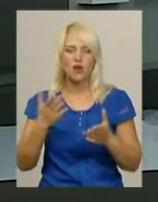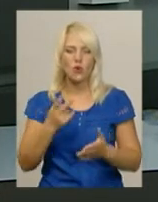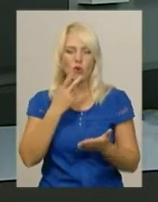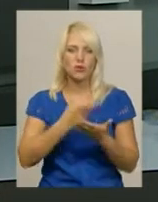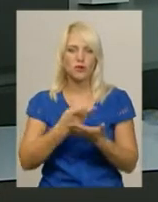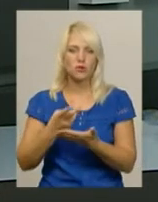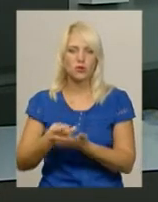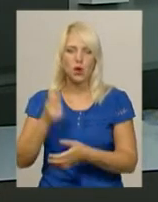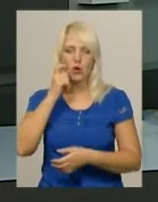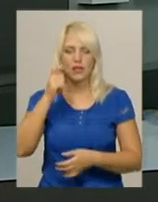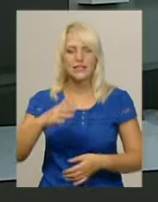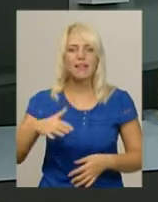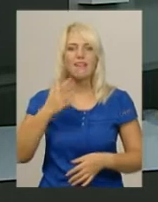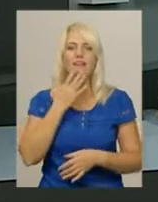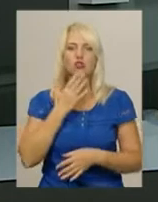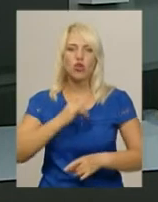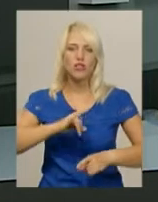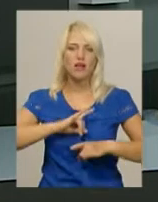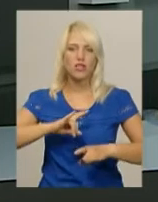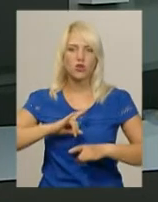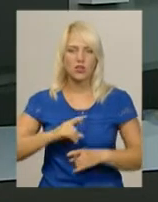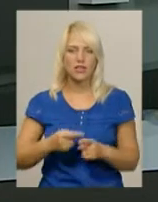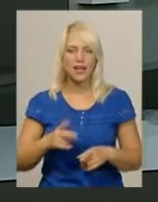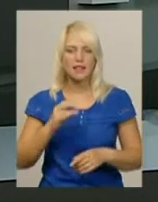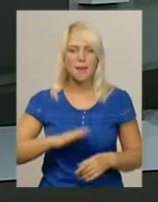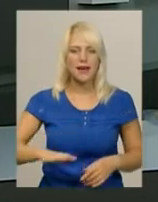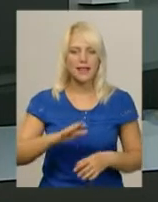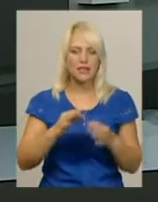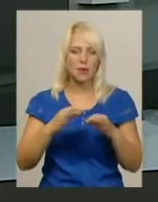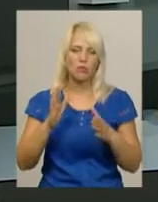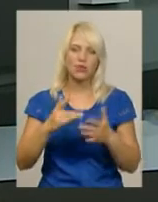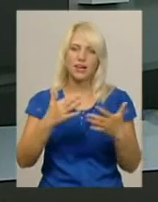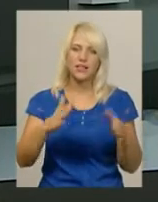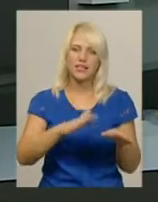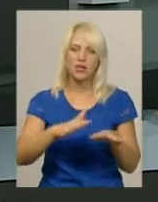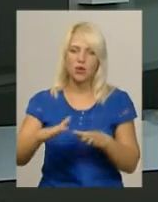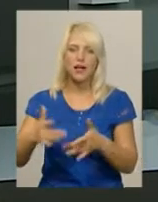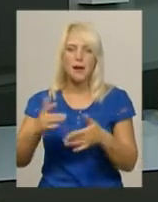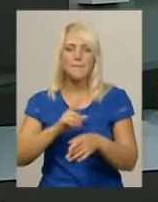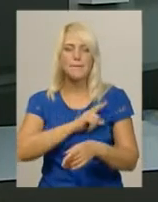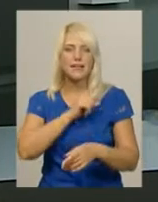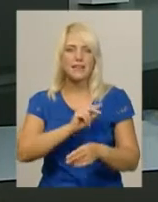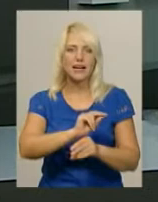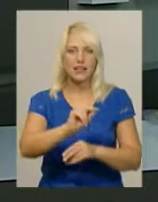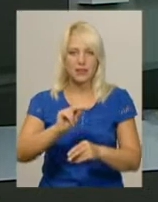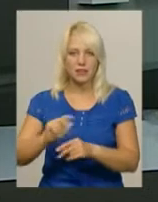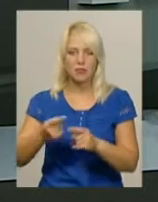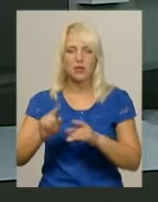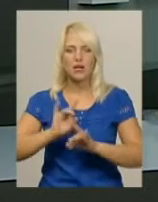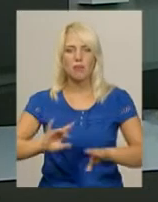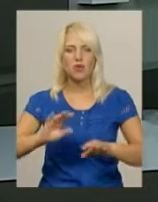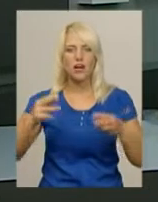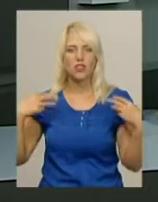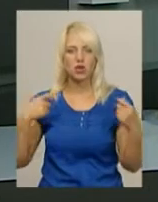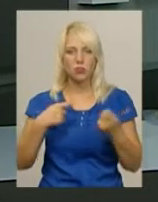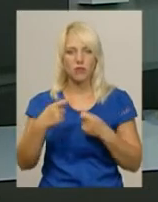українські національні костюми. Окрім цього, на Майдані Незалежності функціонуватимуть різні локації з майстер-класами. Про це повідомив начальник